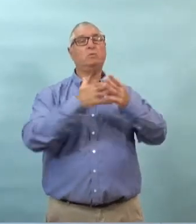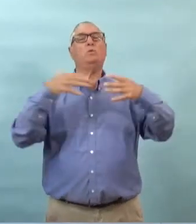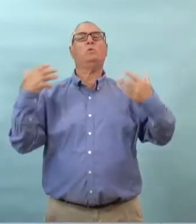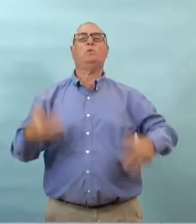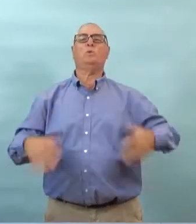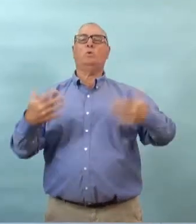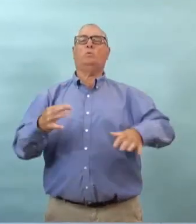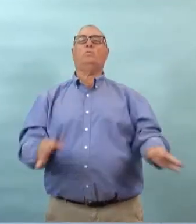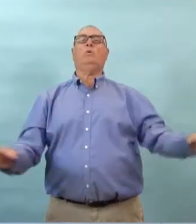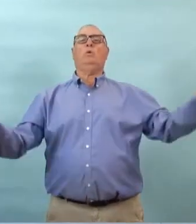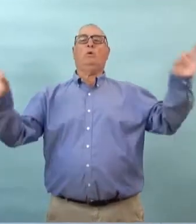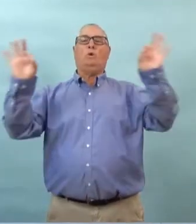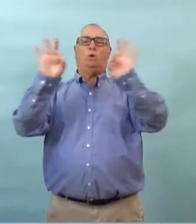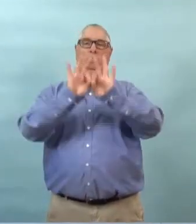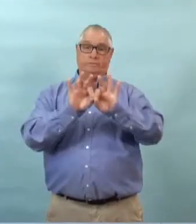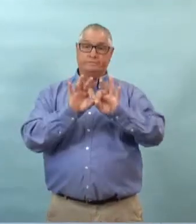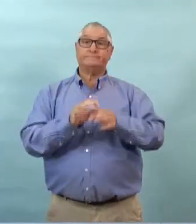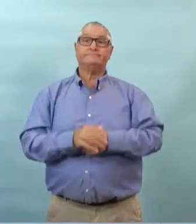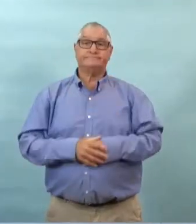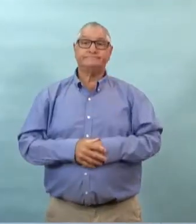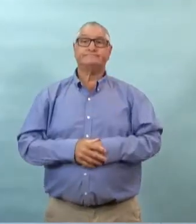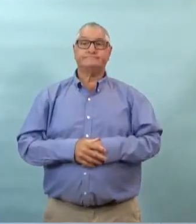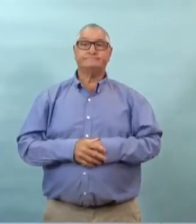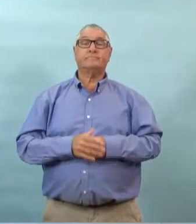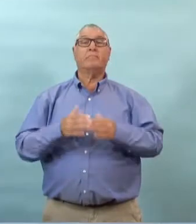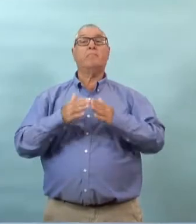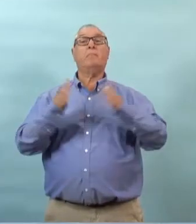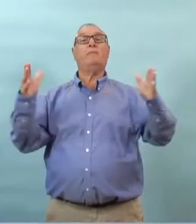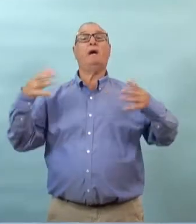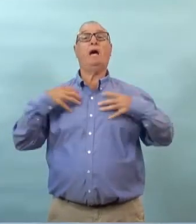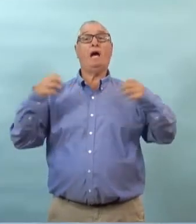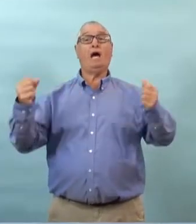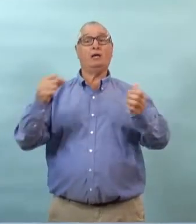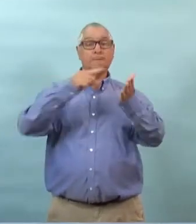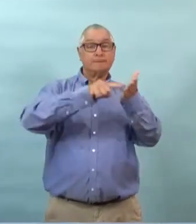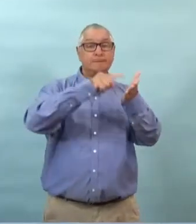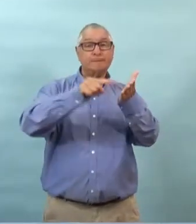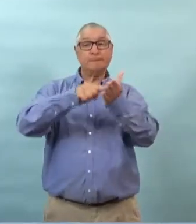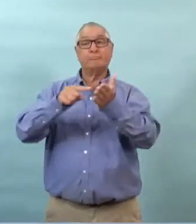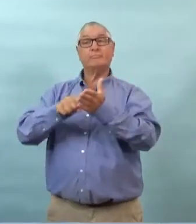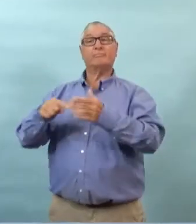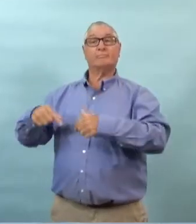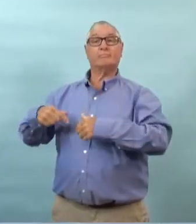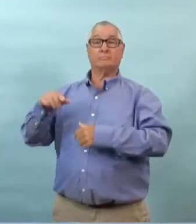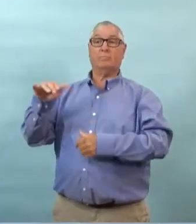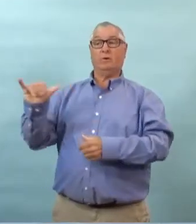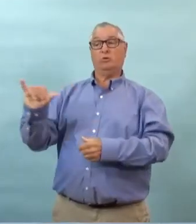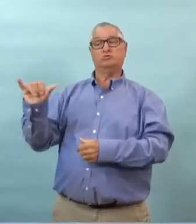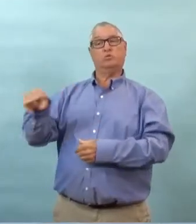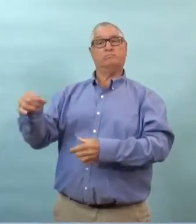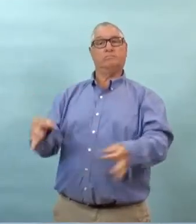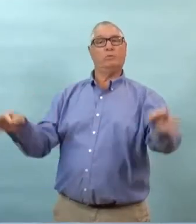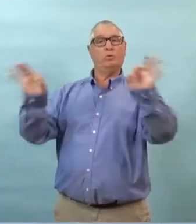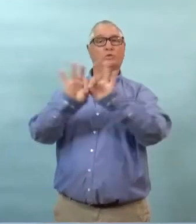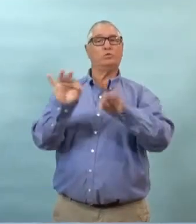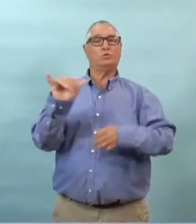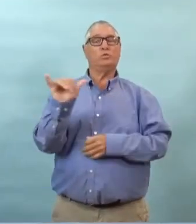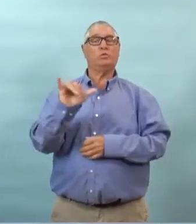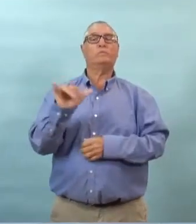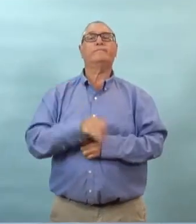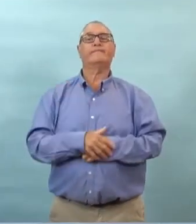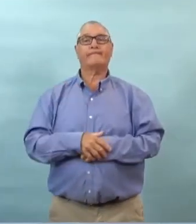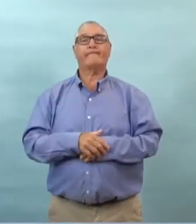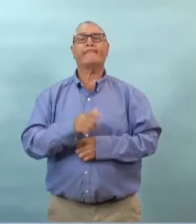il y a des enquêtes sur la recherche des contacts pourquoi parce que les manitobains